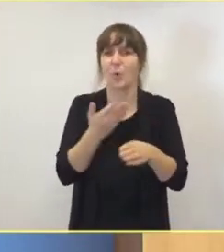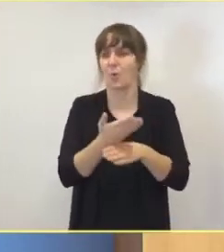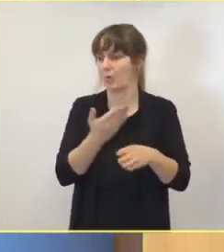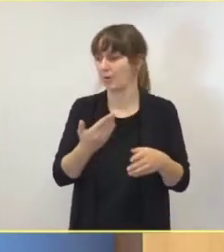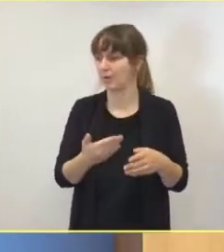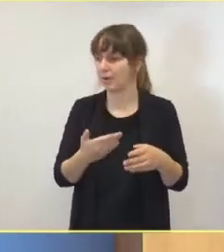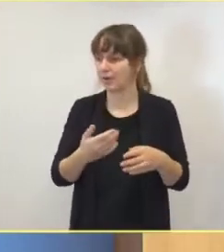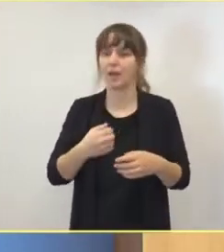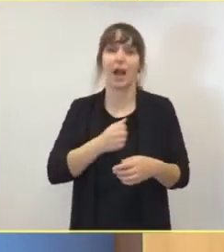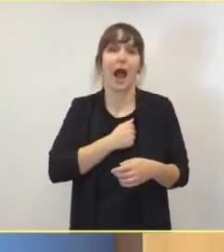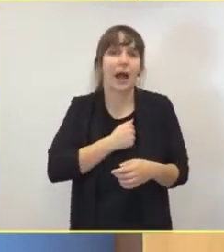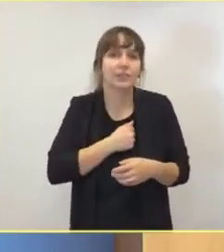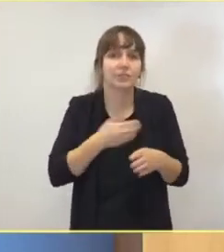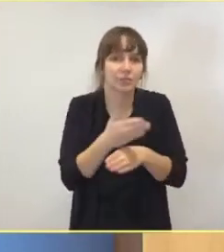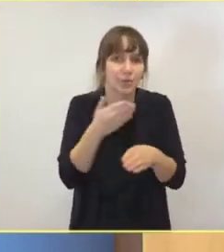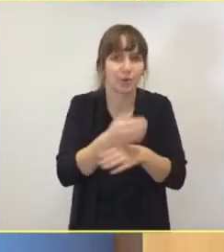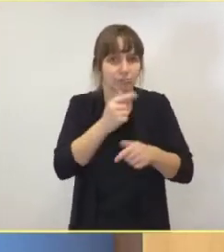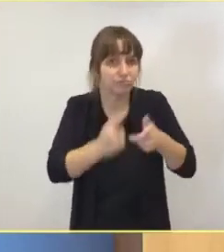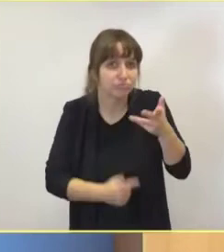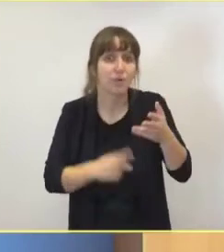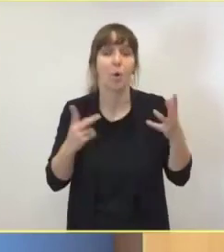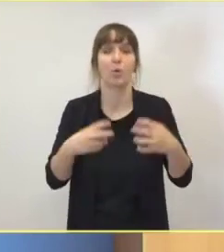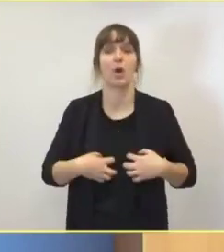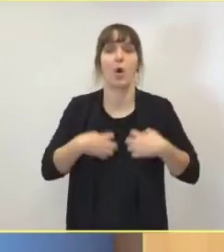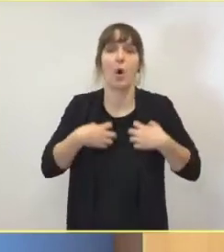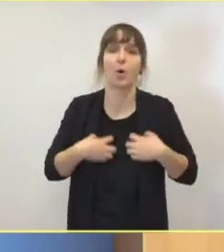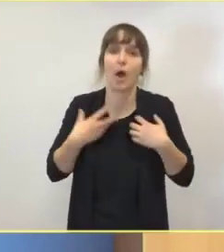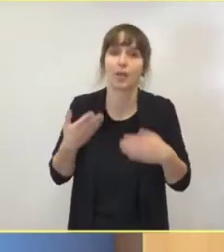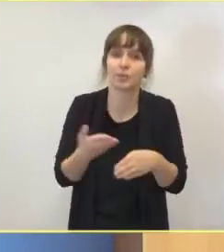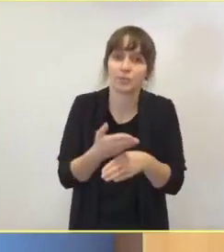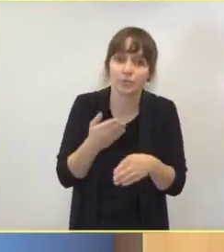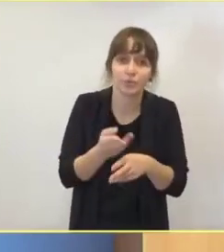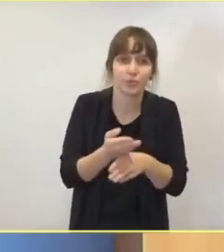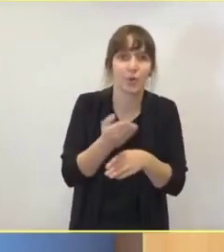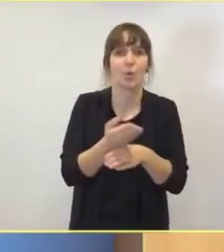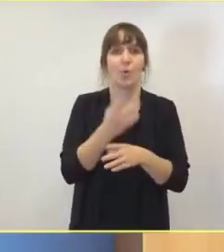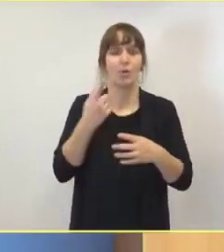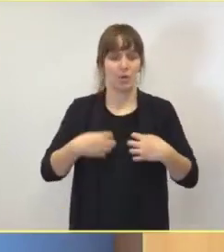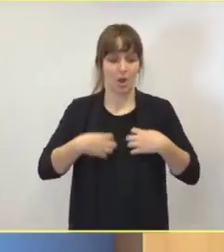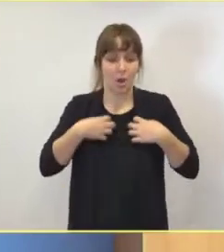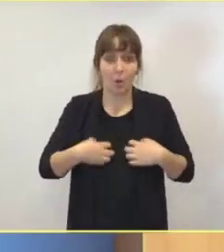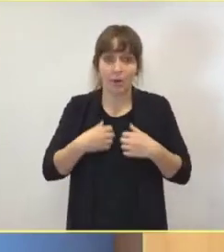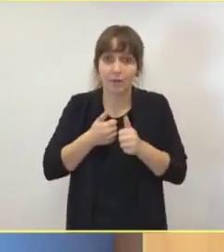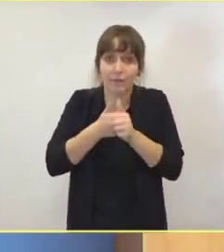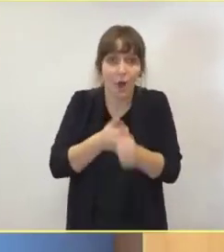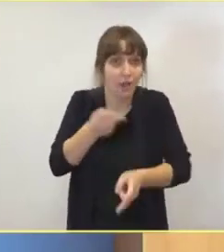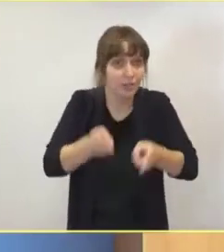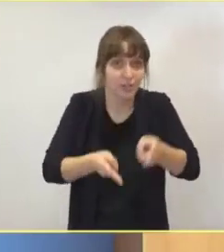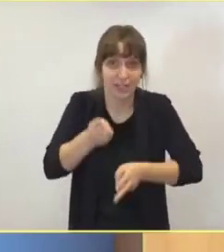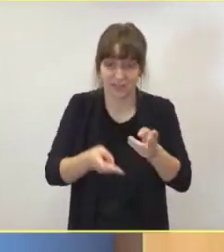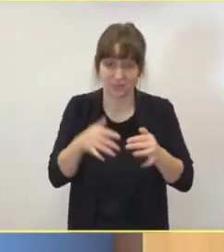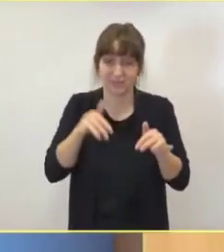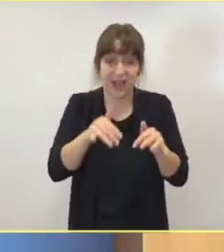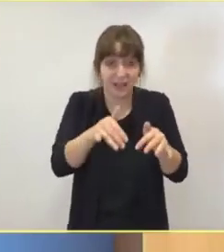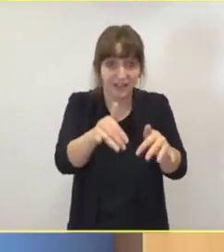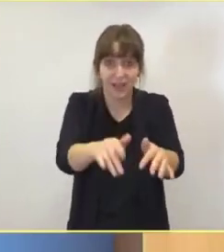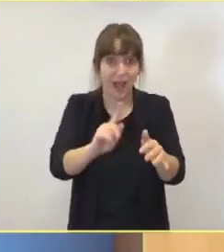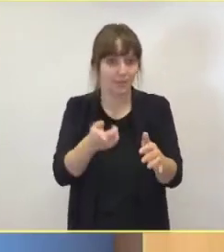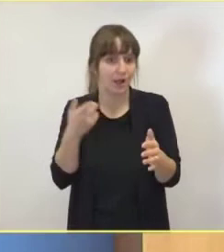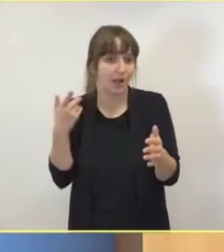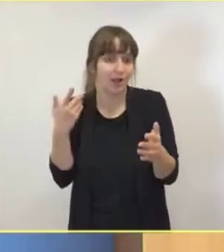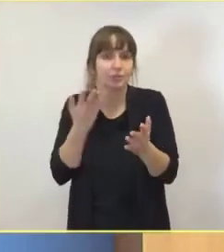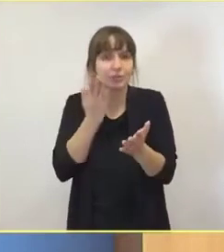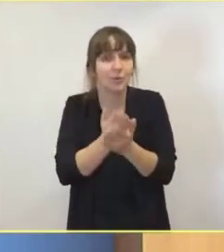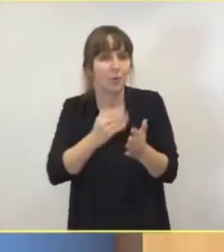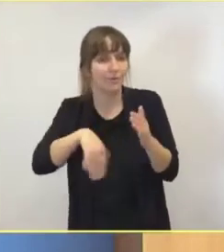Aber es sind eben auch organische Störungen, Lungen, Folgeschädigungen. Da haben wir noch gar kein richtiges Bild, was das eigentlich auch